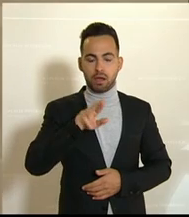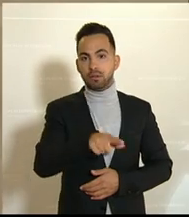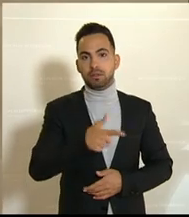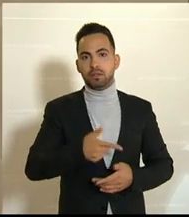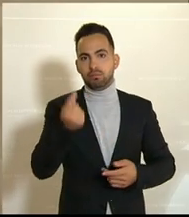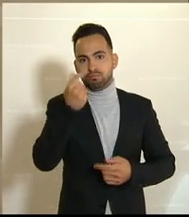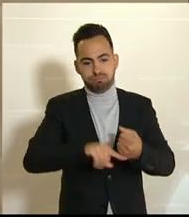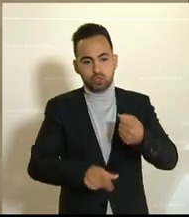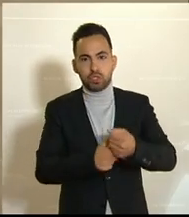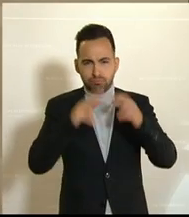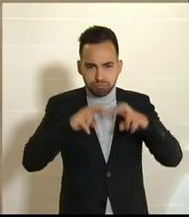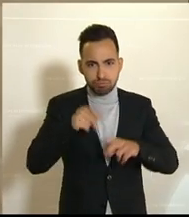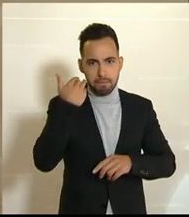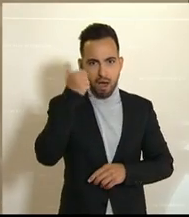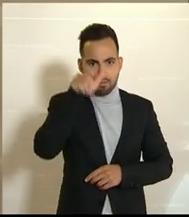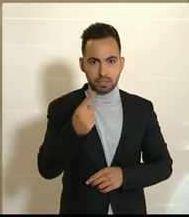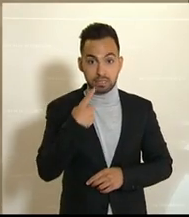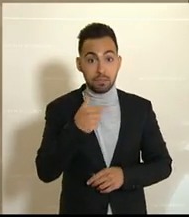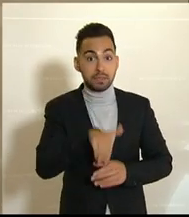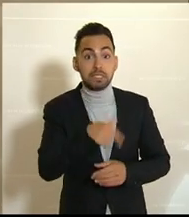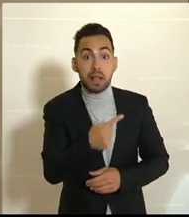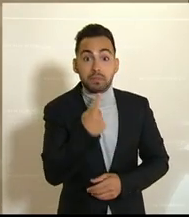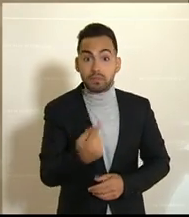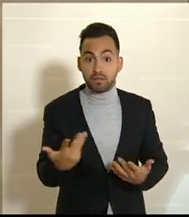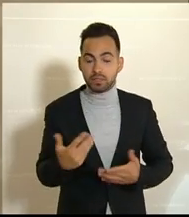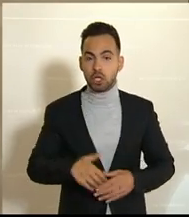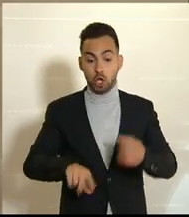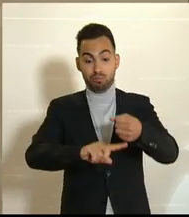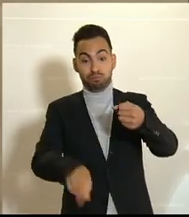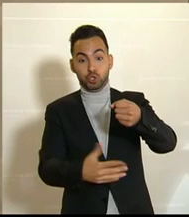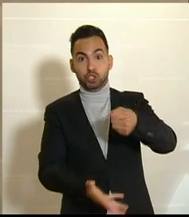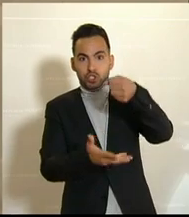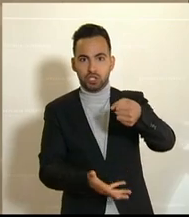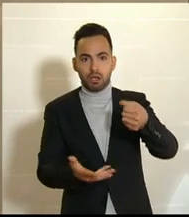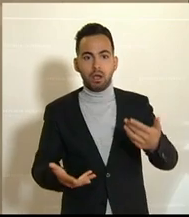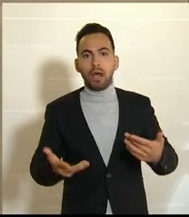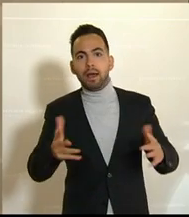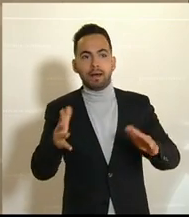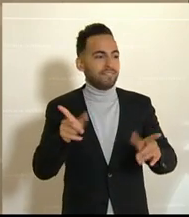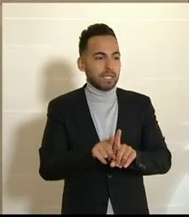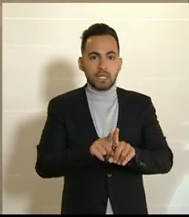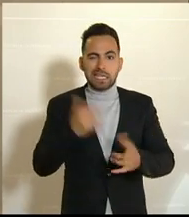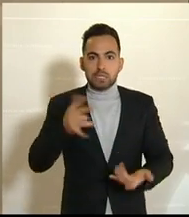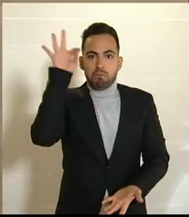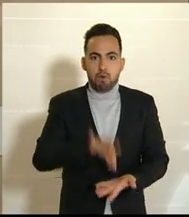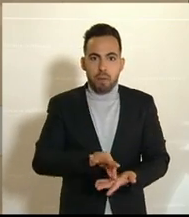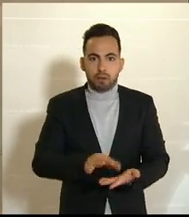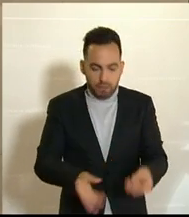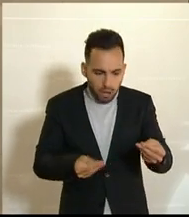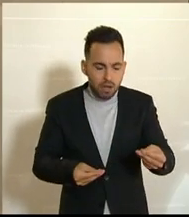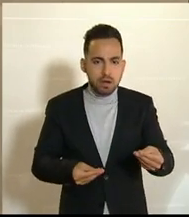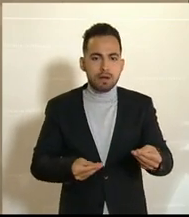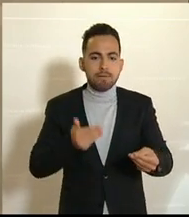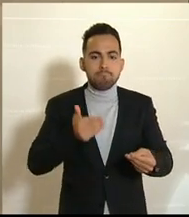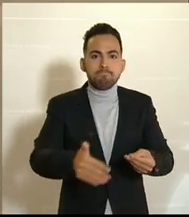Geschichte der Zweiten Republik. Man höre, das Budget könne deshalb nur eine Momentaufnahme sein, die aber